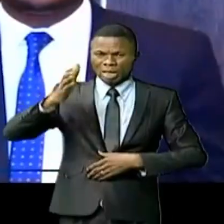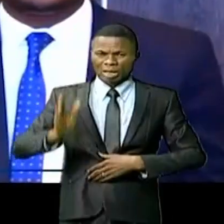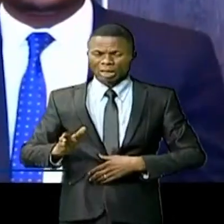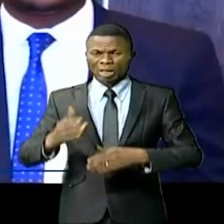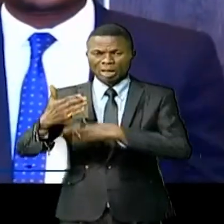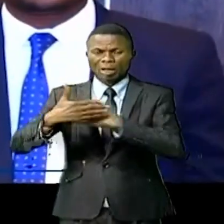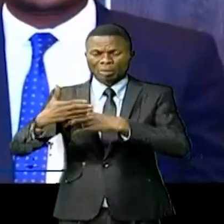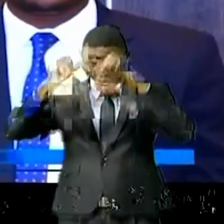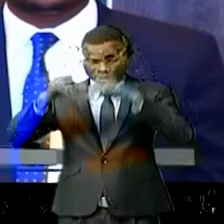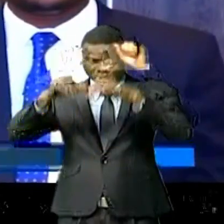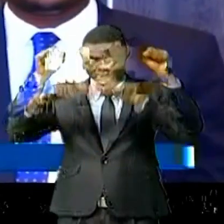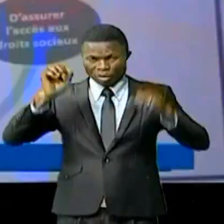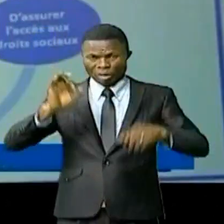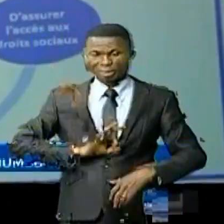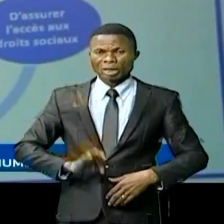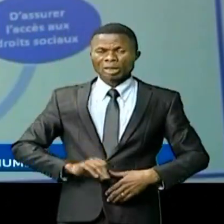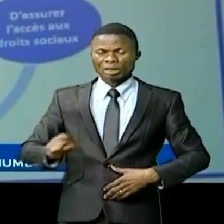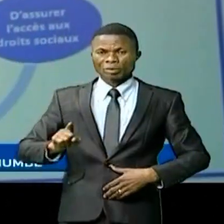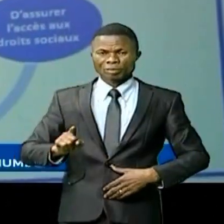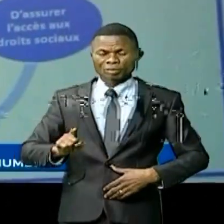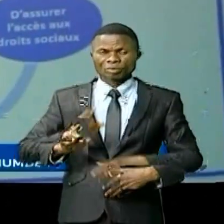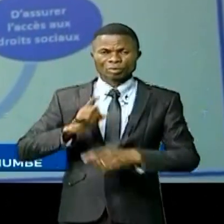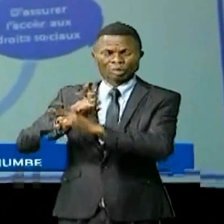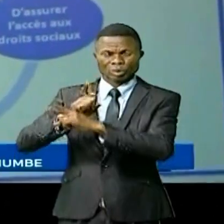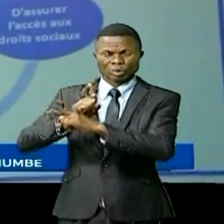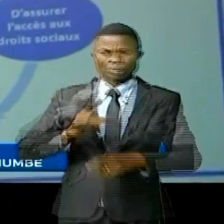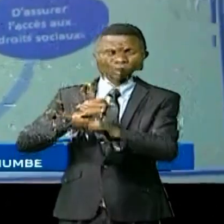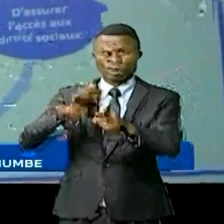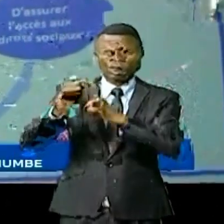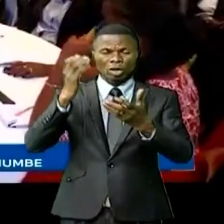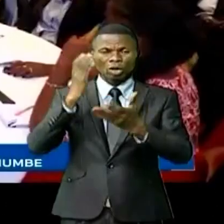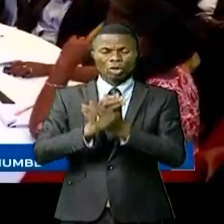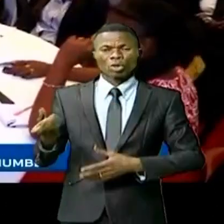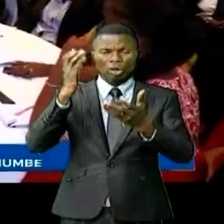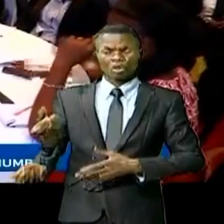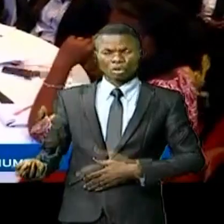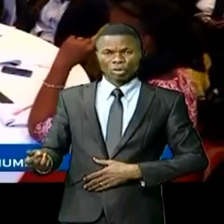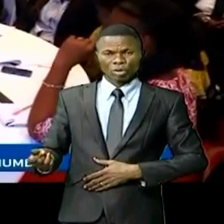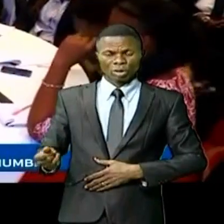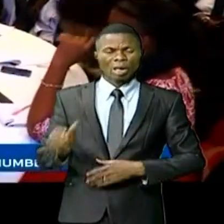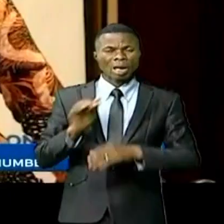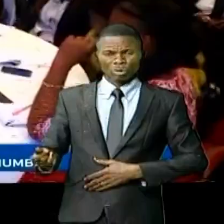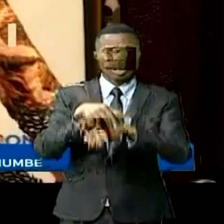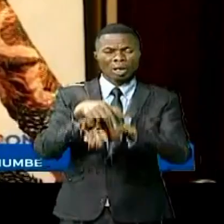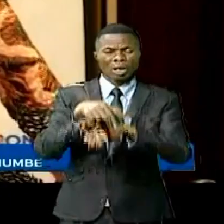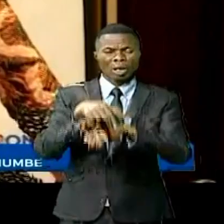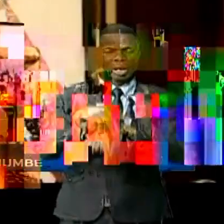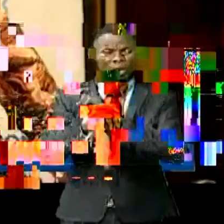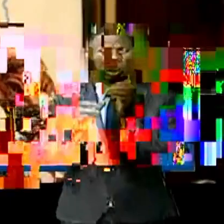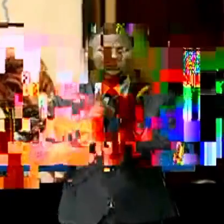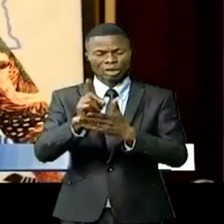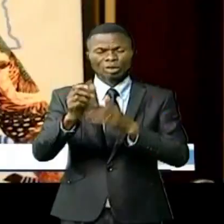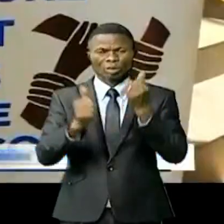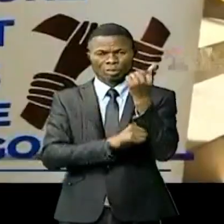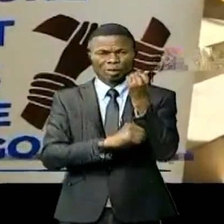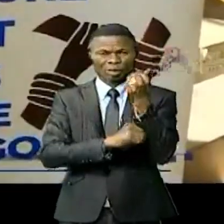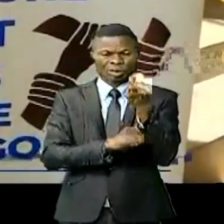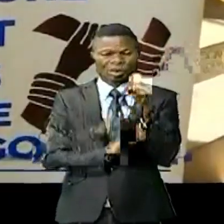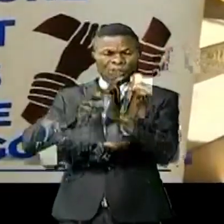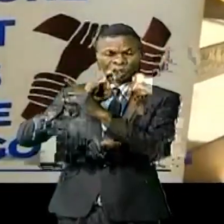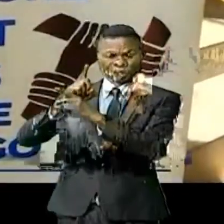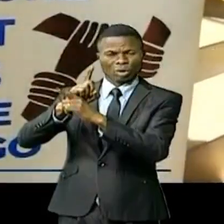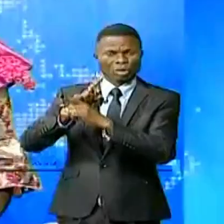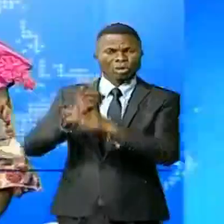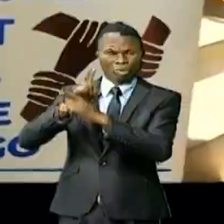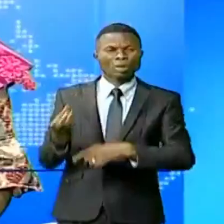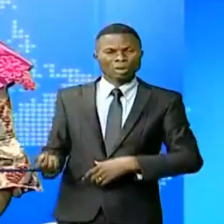la présidence de la République, l'agence de prévention et des luttes contre la corruption contribuent à l'amélioration des droits humains par la prévention de